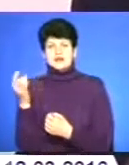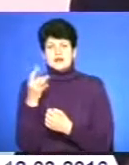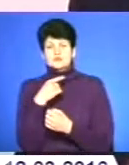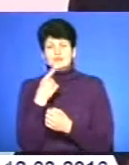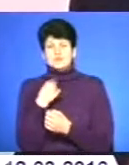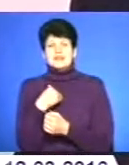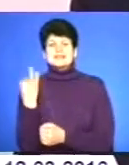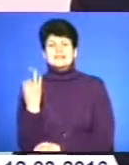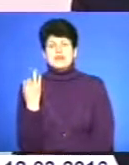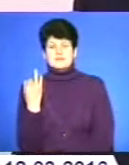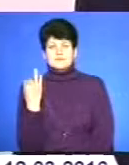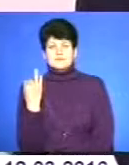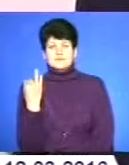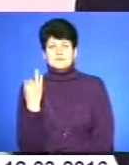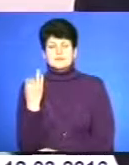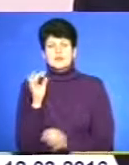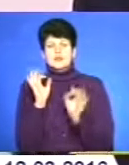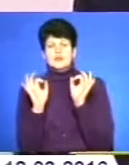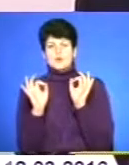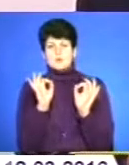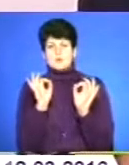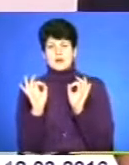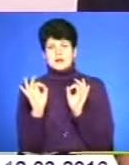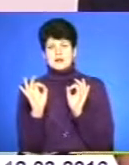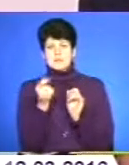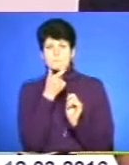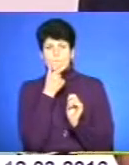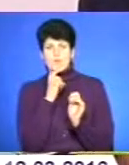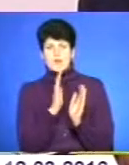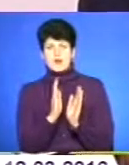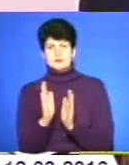цікавить нормальна, порядна робота.